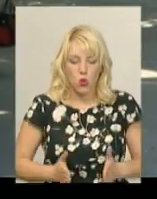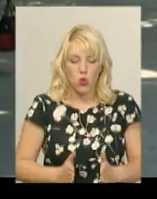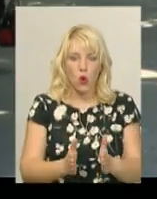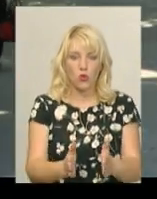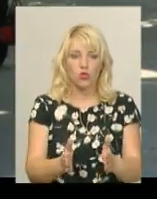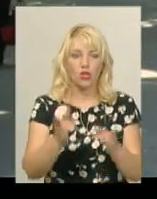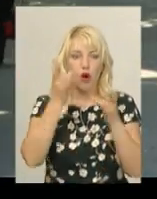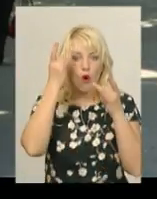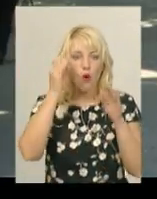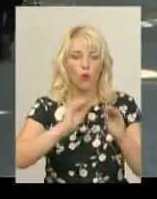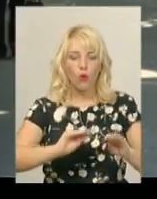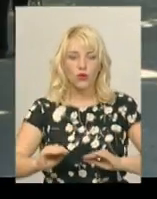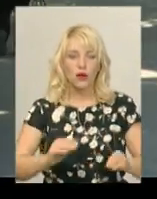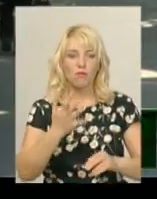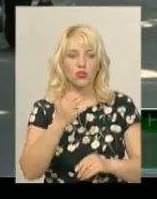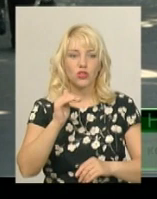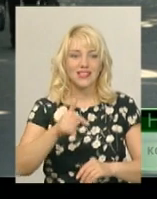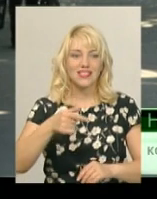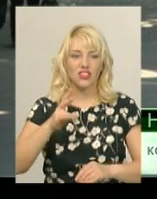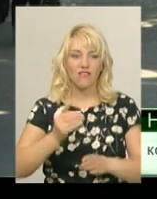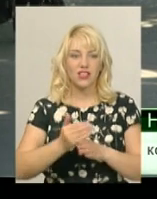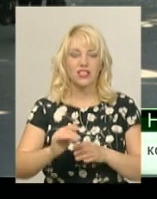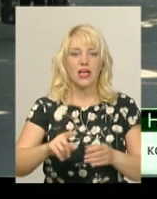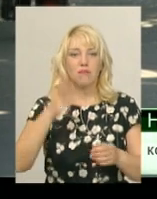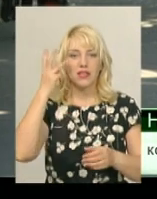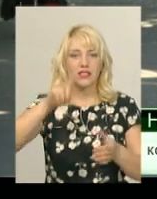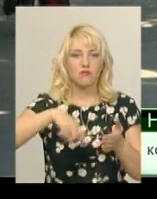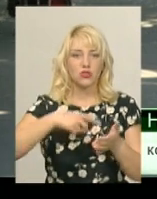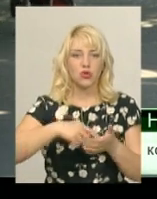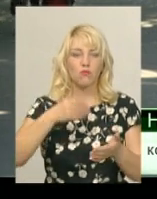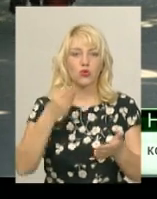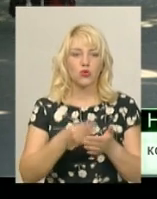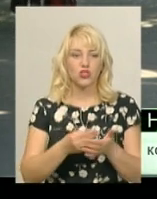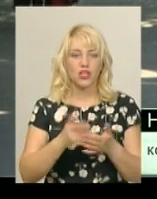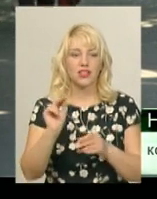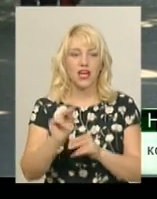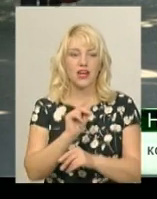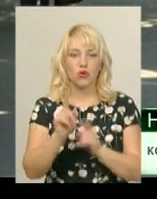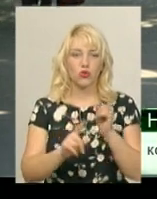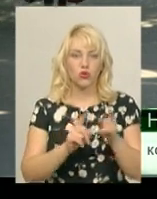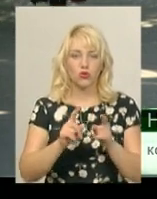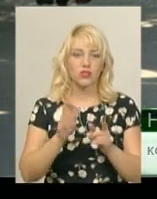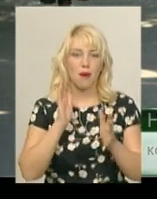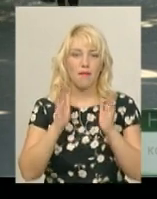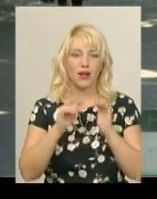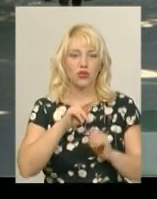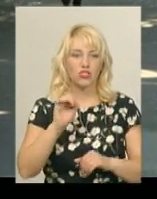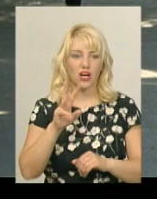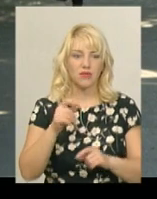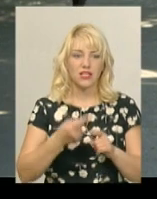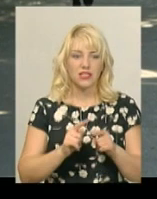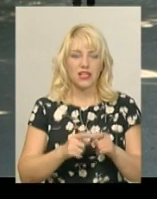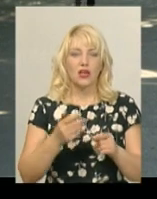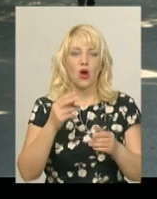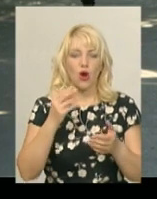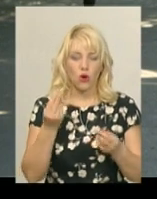там. 500 тисяч гривень виділили з Хмельницького міського бюджету на реконструкцію парку культури і відпочинку імені Михайла Чекмана. Ці гроші планують витратити